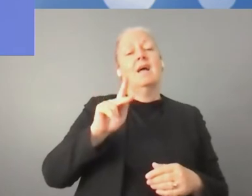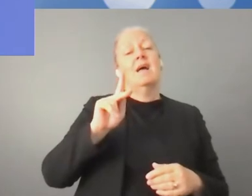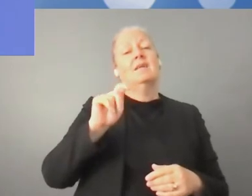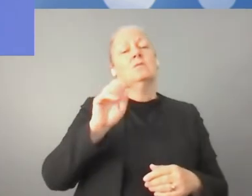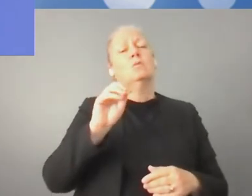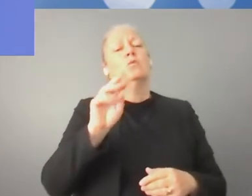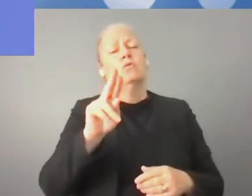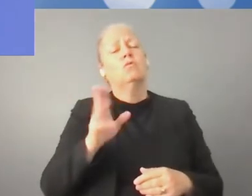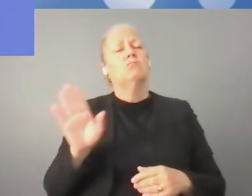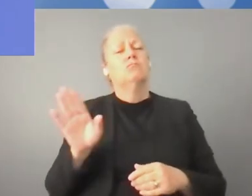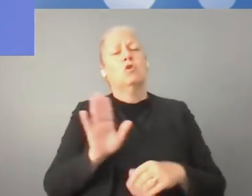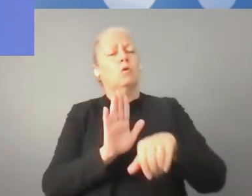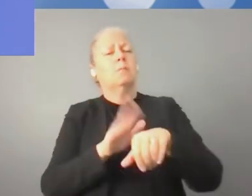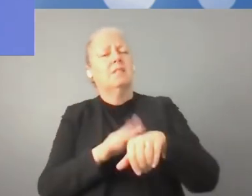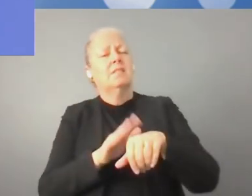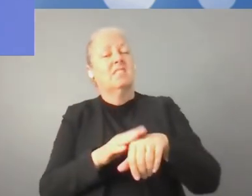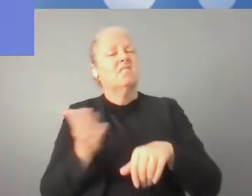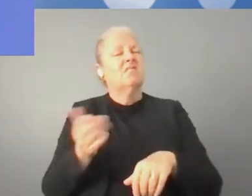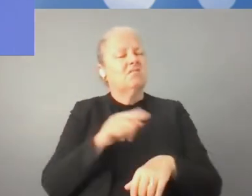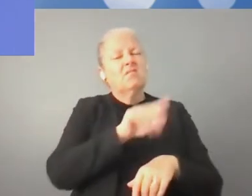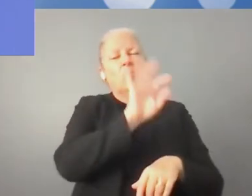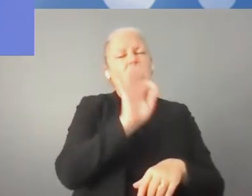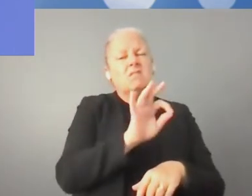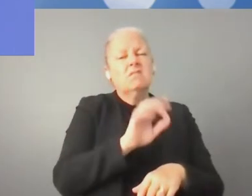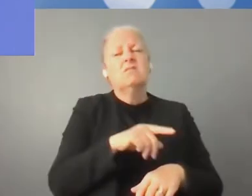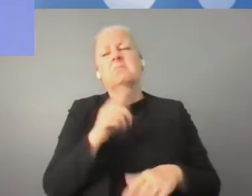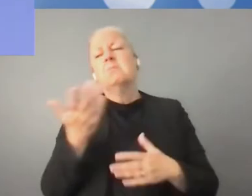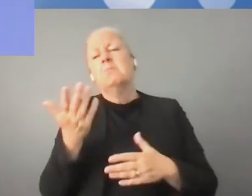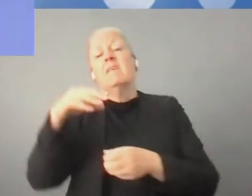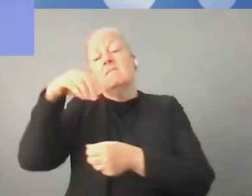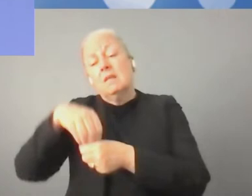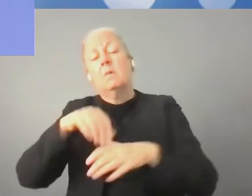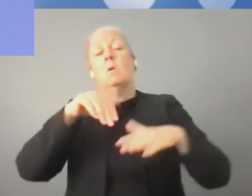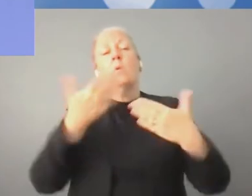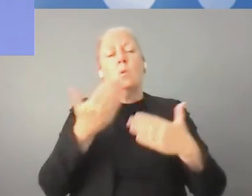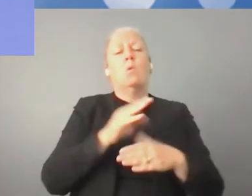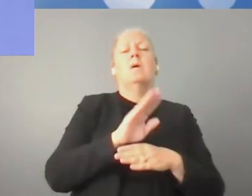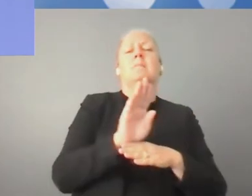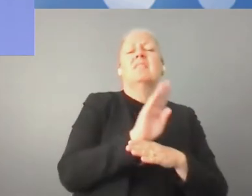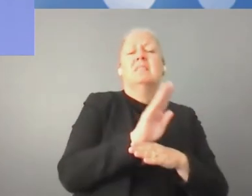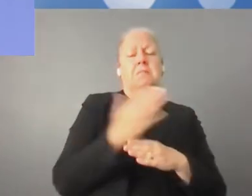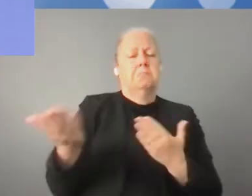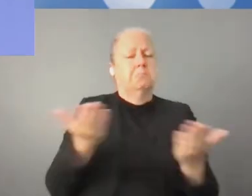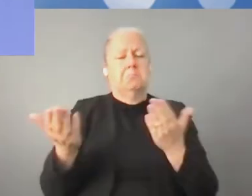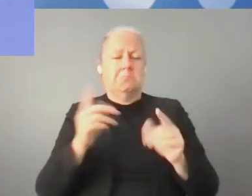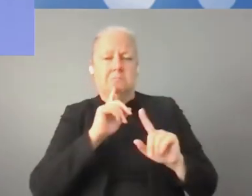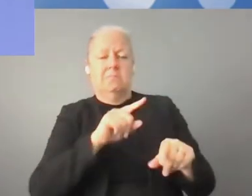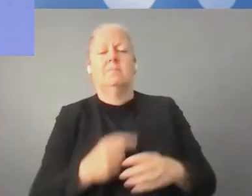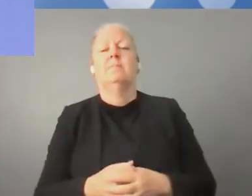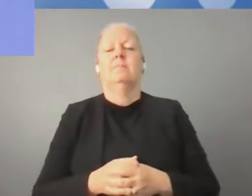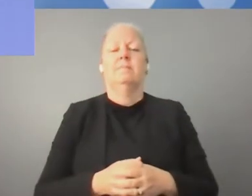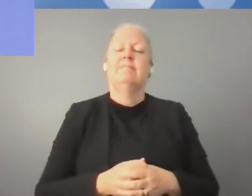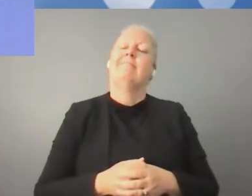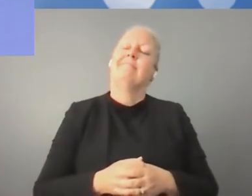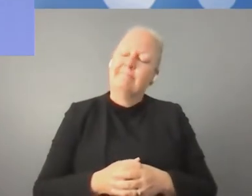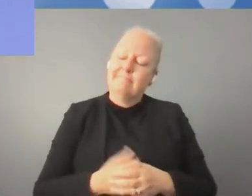już czas na pana Wiktorsa Makarowsa. Poprosimy o komentarze dotyczące inwestycji, czy może działalności biznesowej. Bardzo